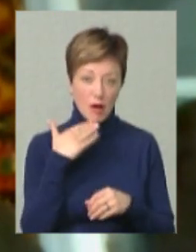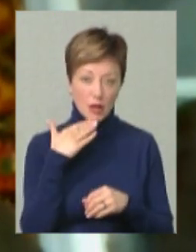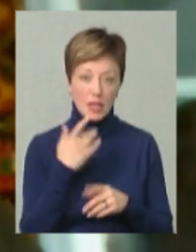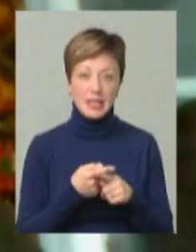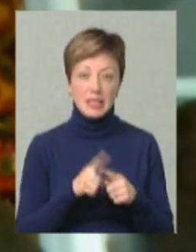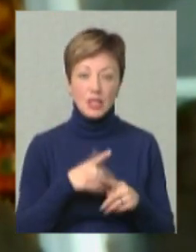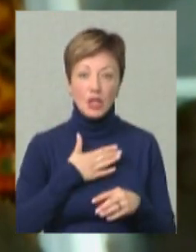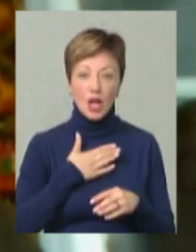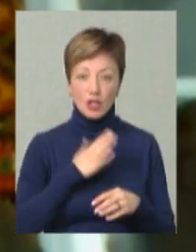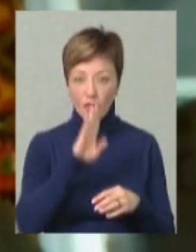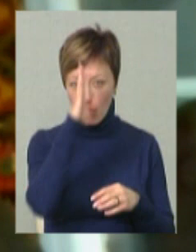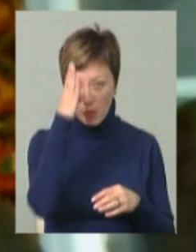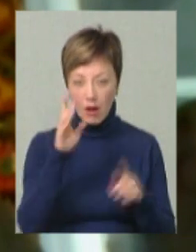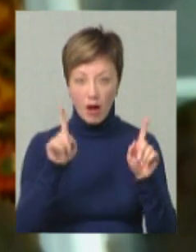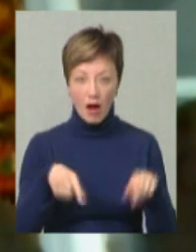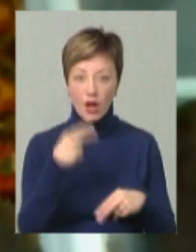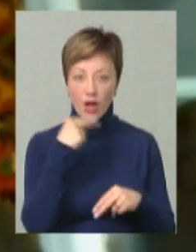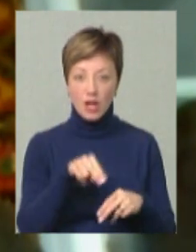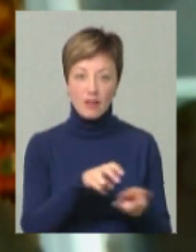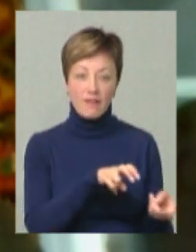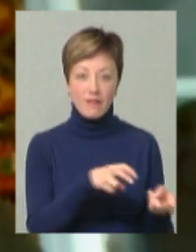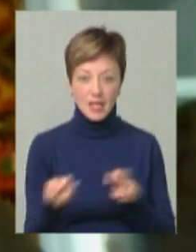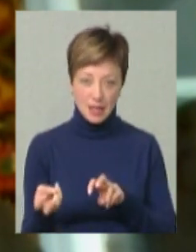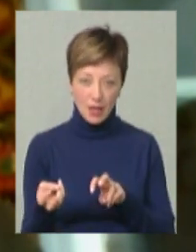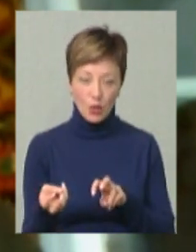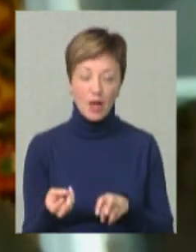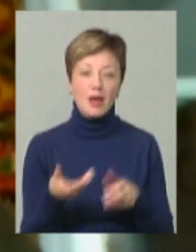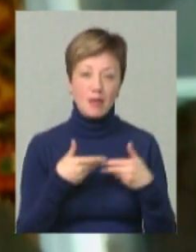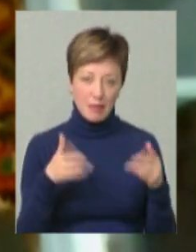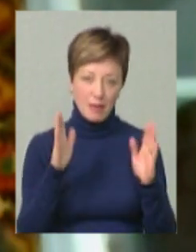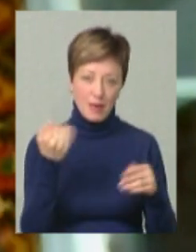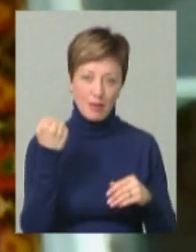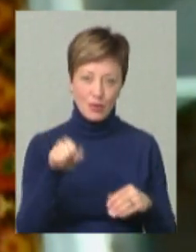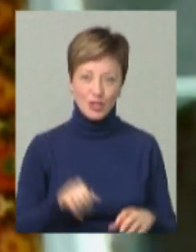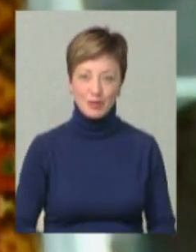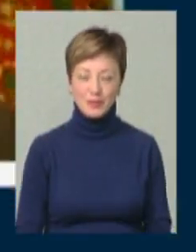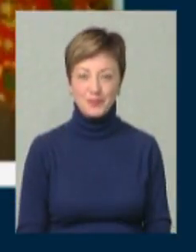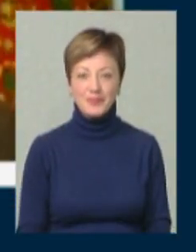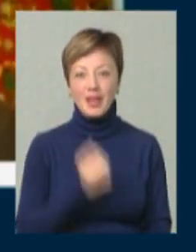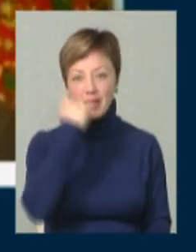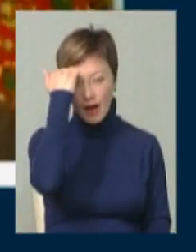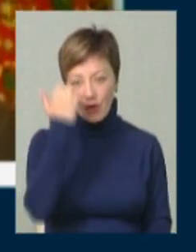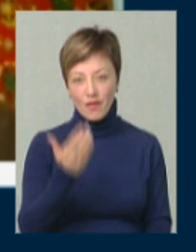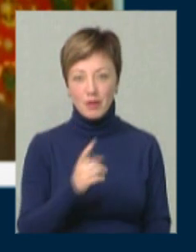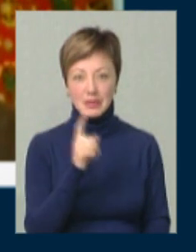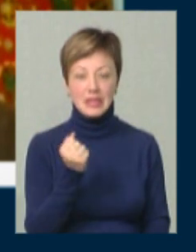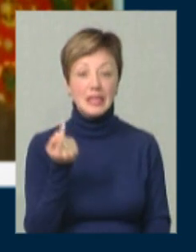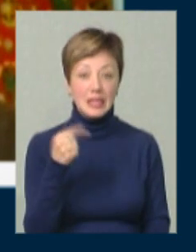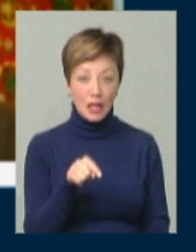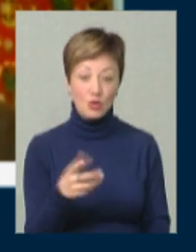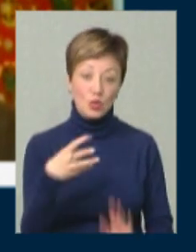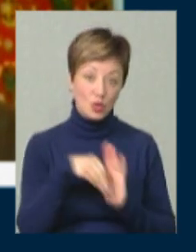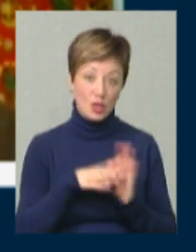І ці наші вороги хай краще виздихають. І ми переможемо. Дякую вам за те, що